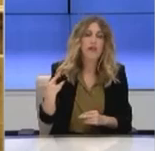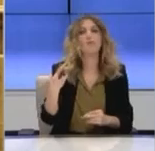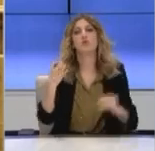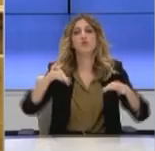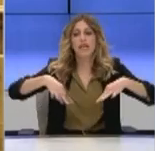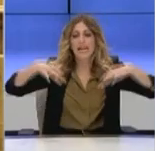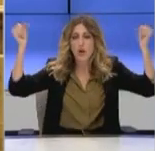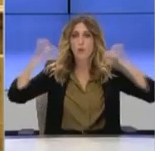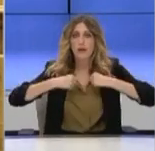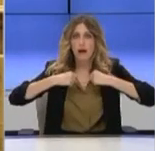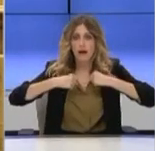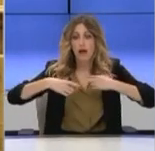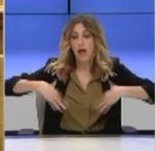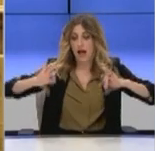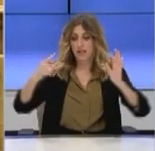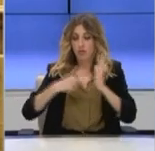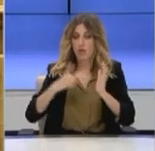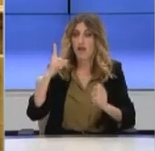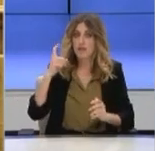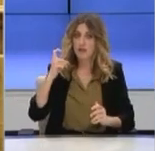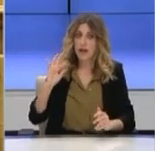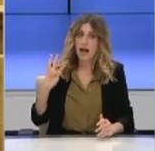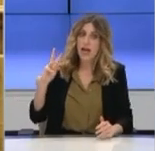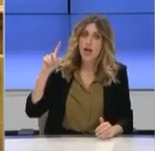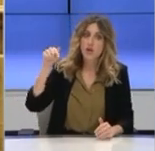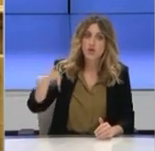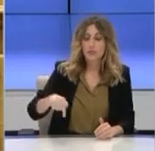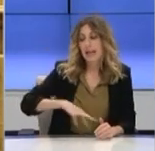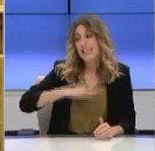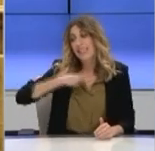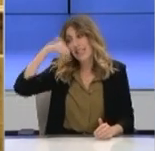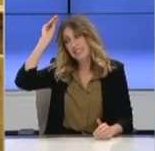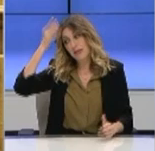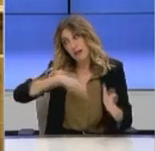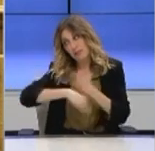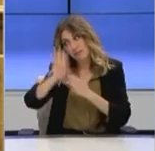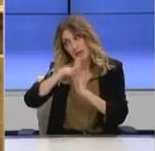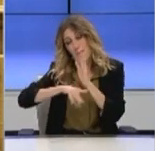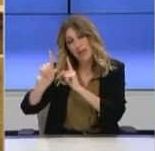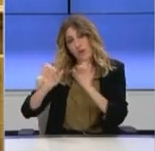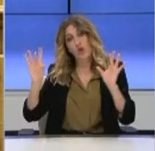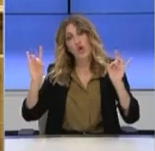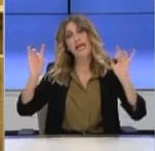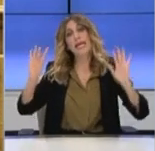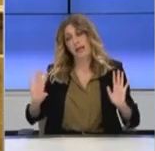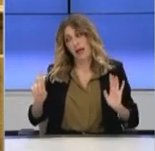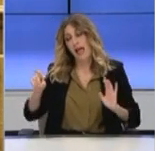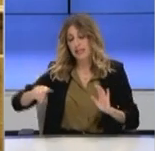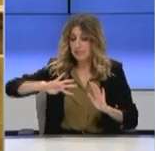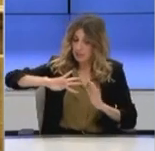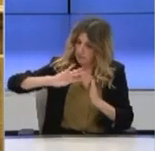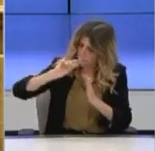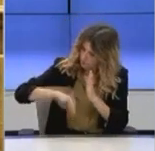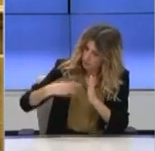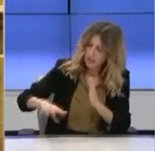που ξεκινήσεται το 10 συνεχίζεται και σήμερα. Κύριε Σύμπρο, δεν μας βγάλετε από κανένα μνημόνιο. Το 4ο το ονομάσετε αντιμνημόνιο. Ωραία.